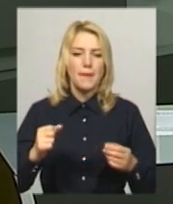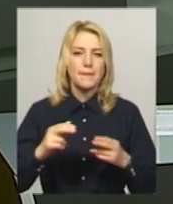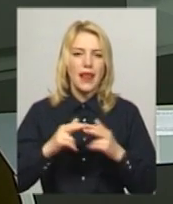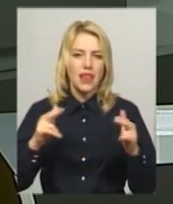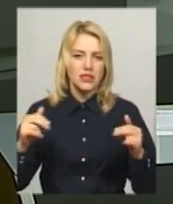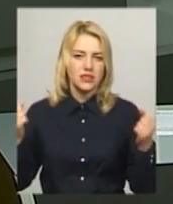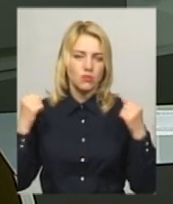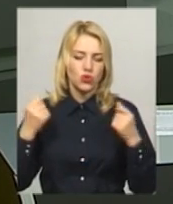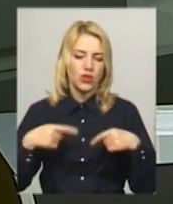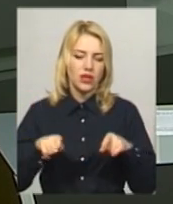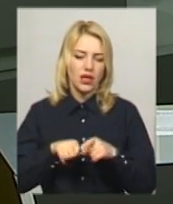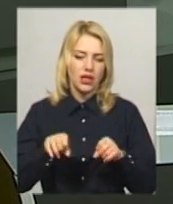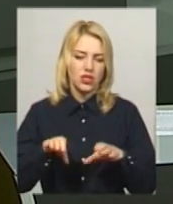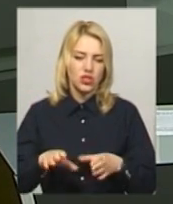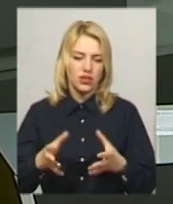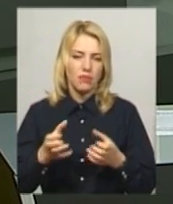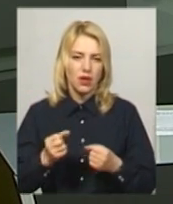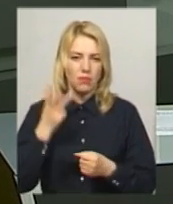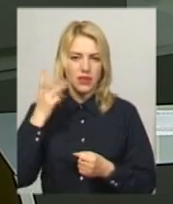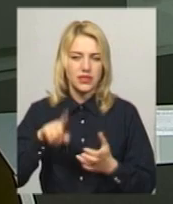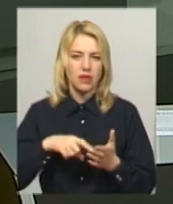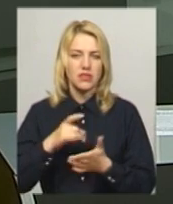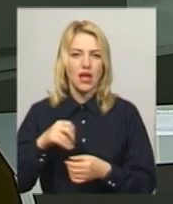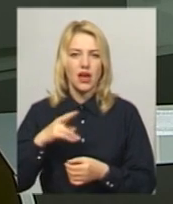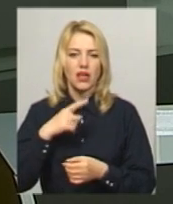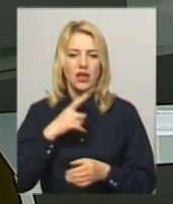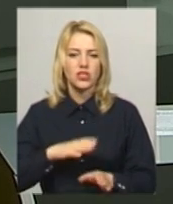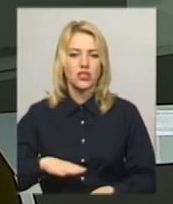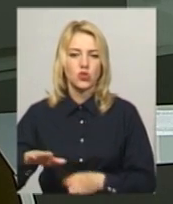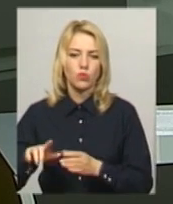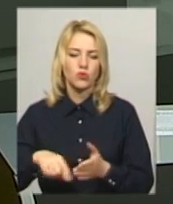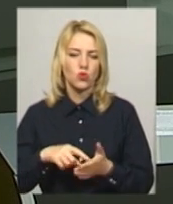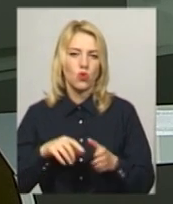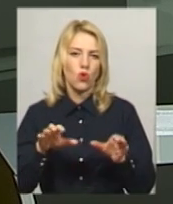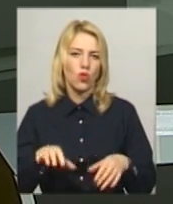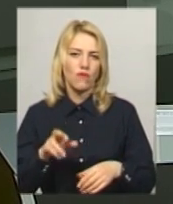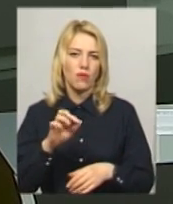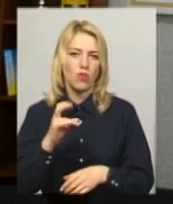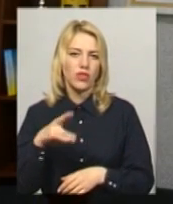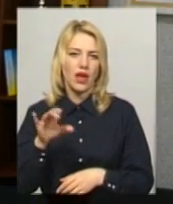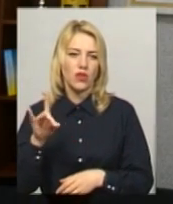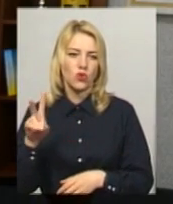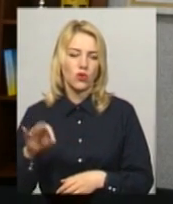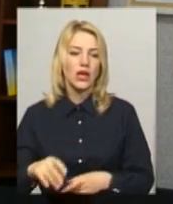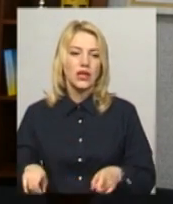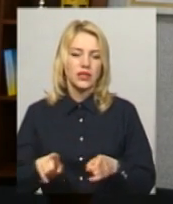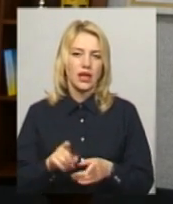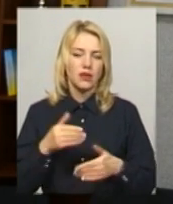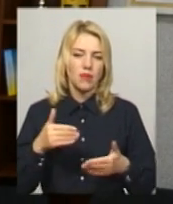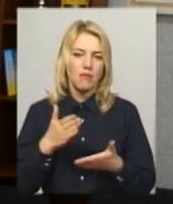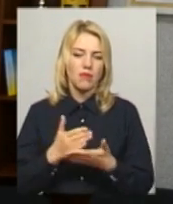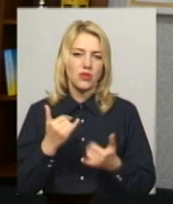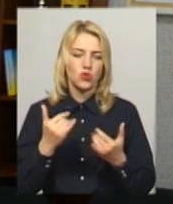позачерговій сесії Хмельницької міської ради, каже заступник міського голови Андрій Бондаренко. Таким чином, маємо на